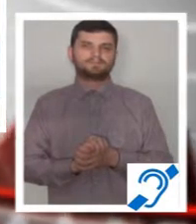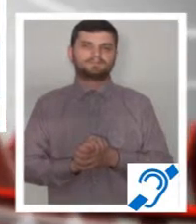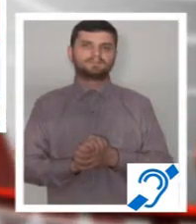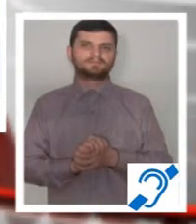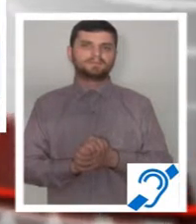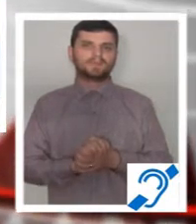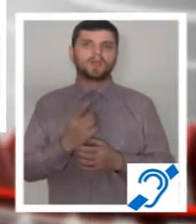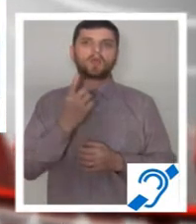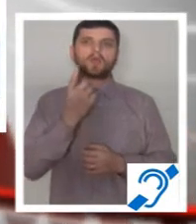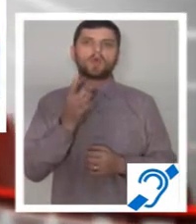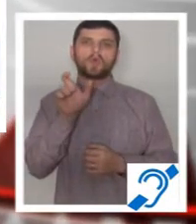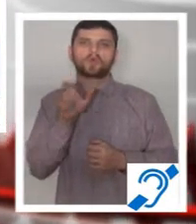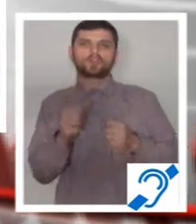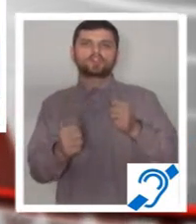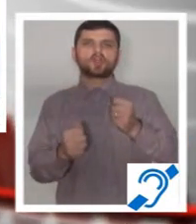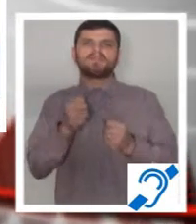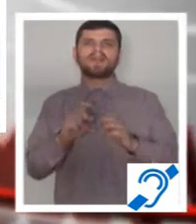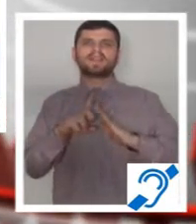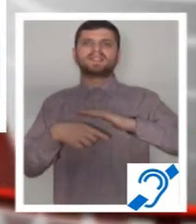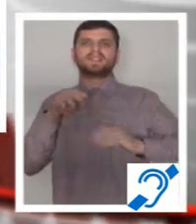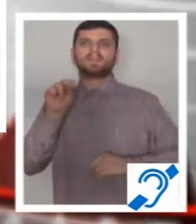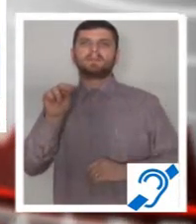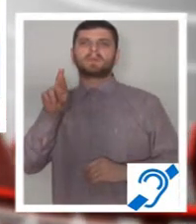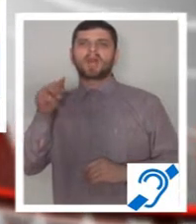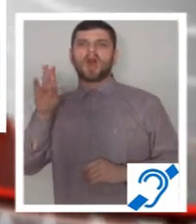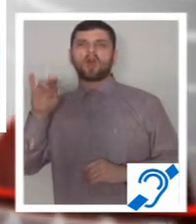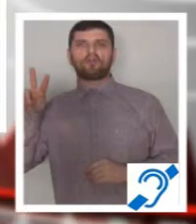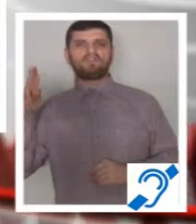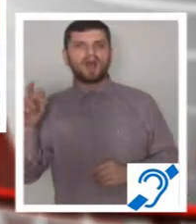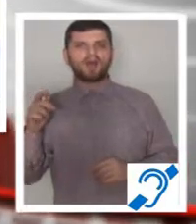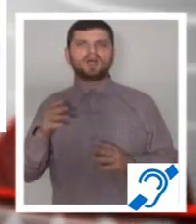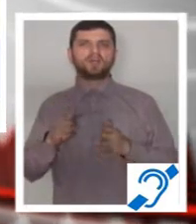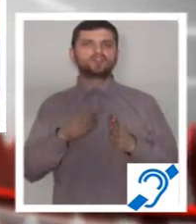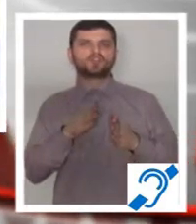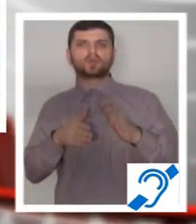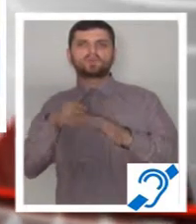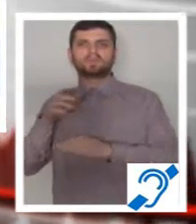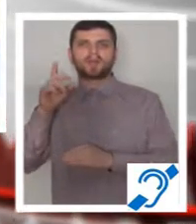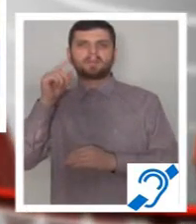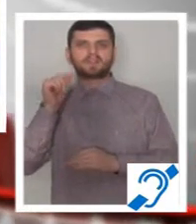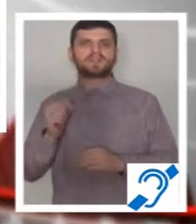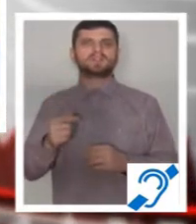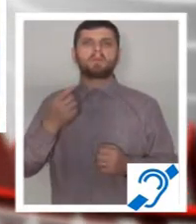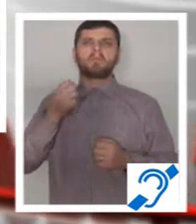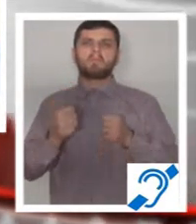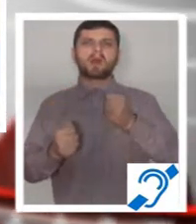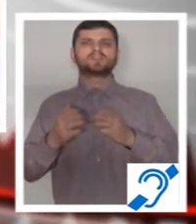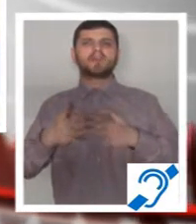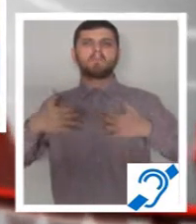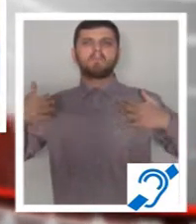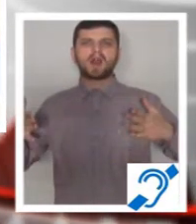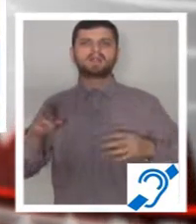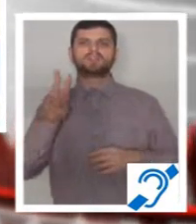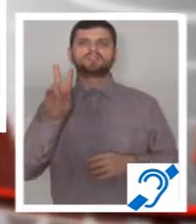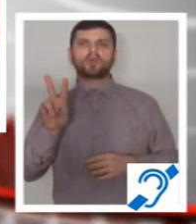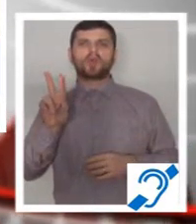Un șofer din Prahova a trecut prin clipe de coșmar pe un drum din Argeș, aflat la volanul unei mașini de mare tonaj, încărcată cu 24